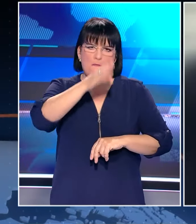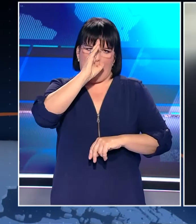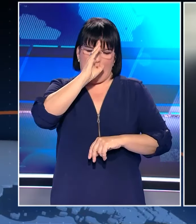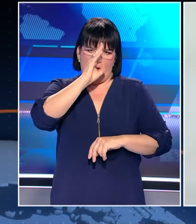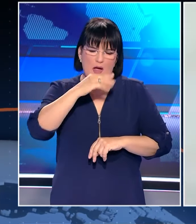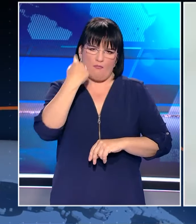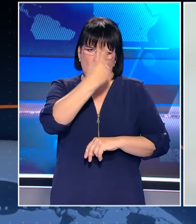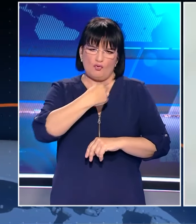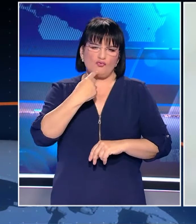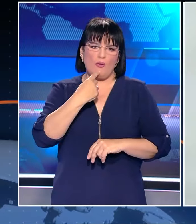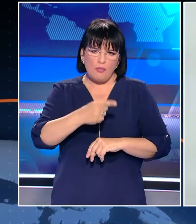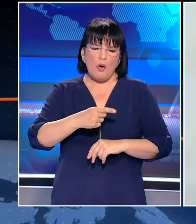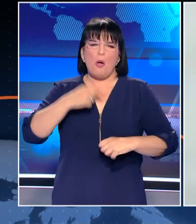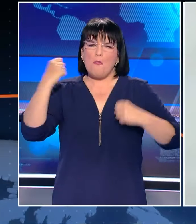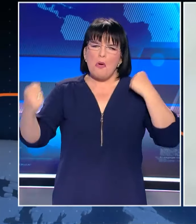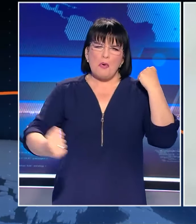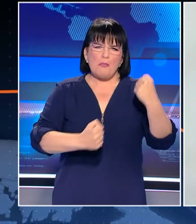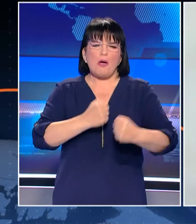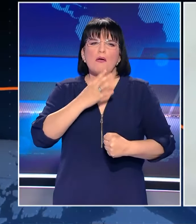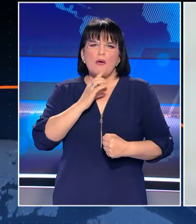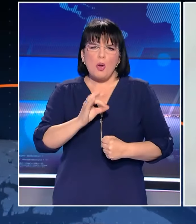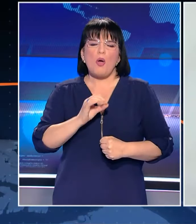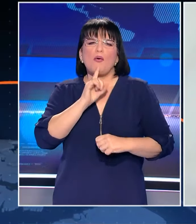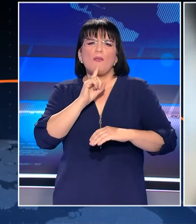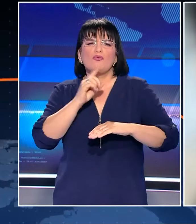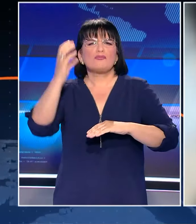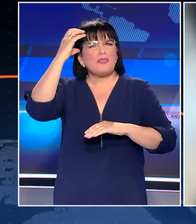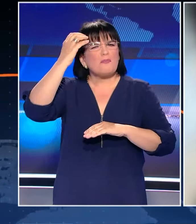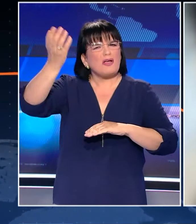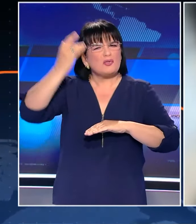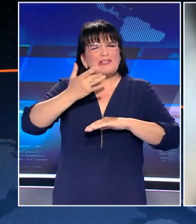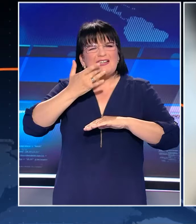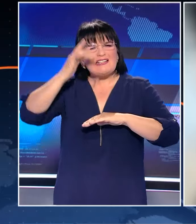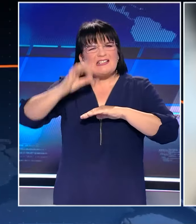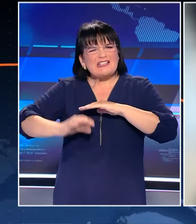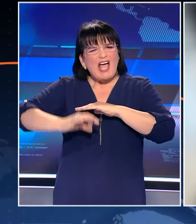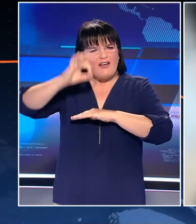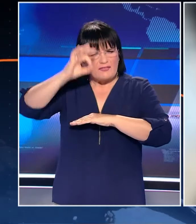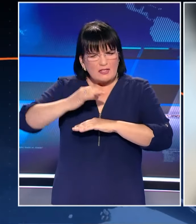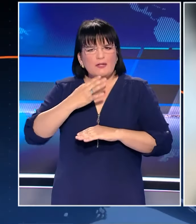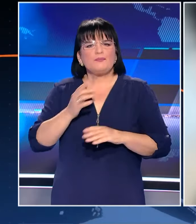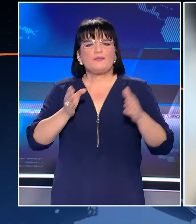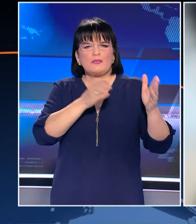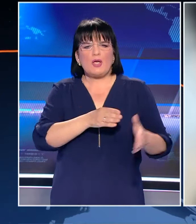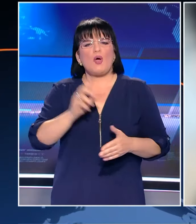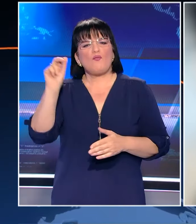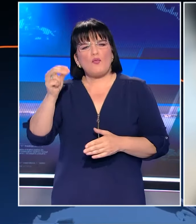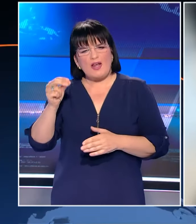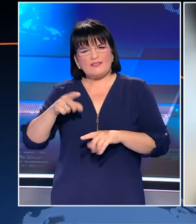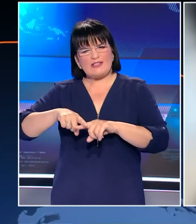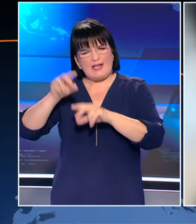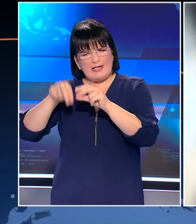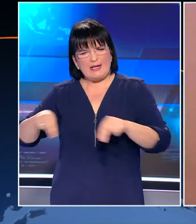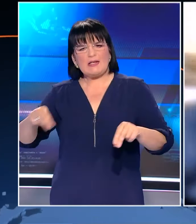Οι σκηνές που εκτελήχθηκαν στη Βουλή θύμιζαν οι μέρες Χρυσής Αυγής. Για πρόκλητη και επισόπλατη επίθεση κάνει λόγο ο βουλευτής